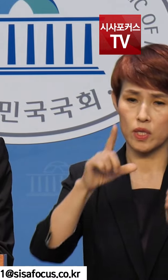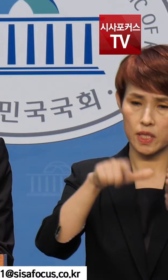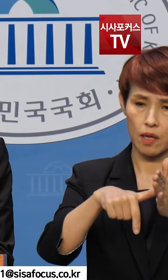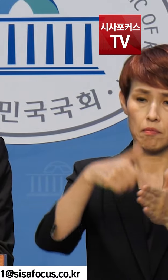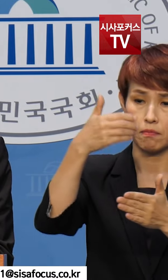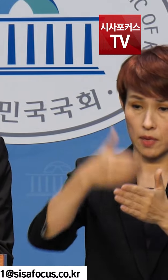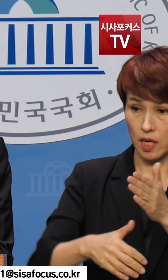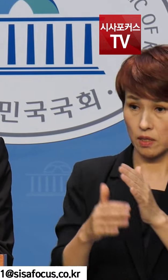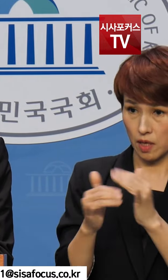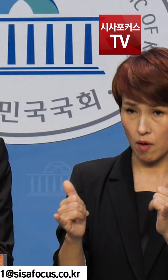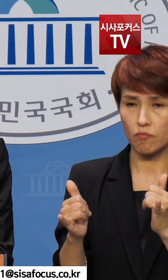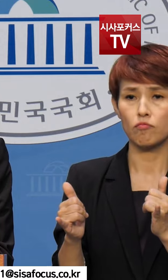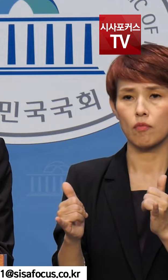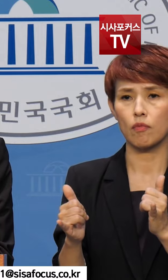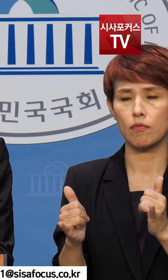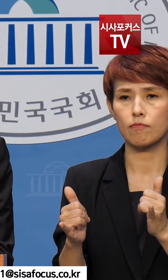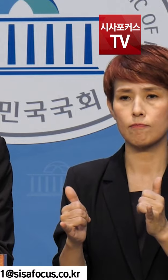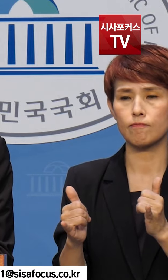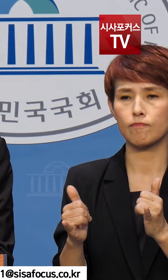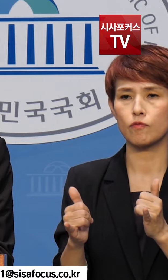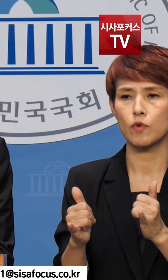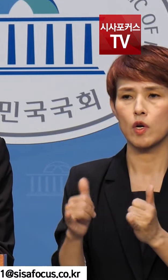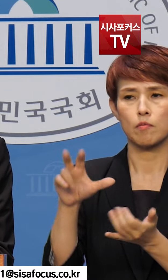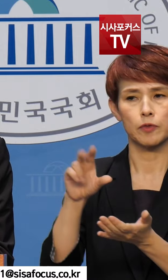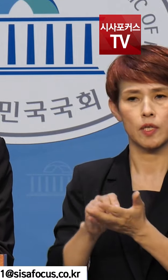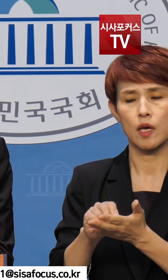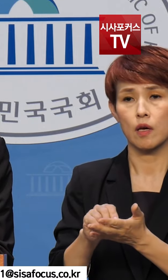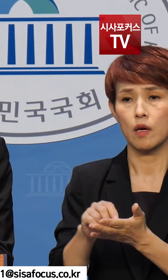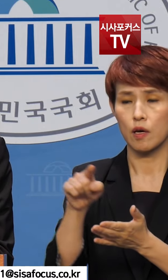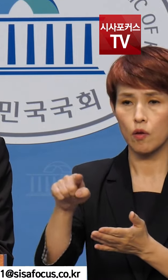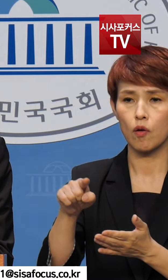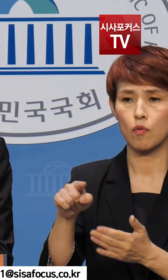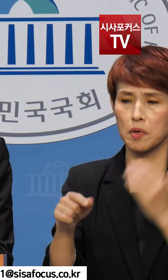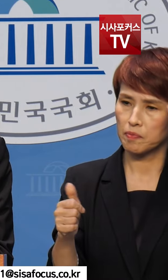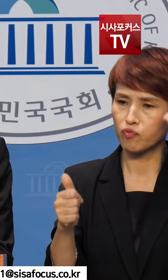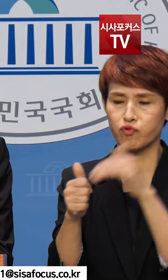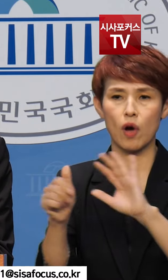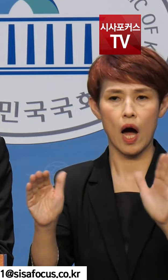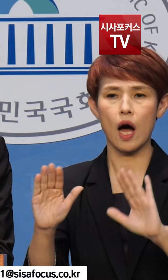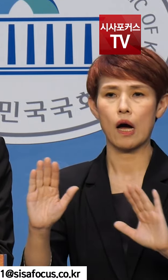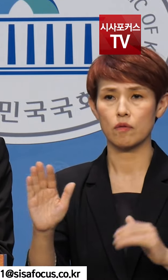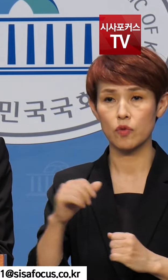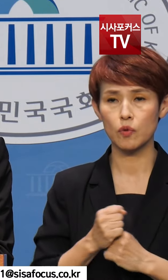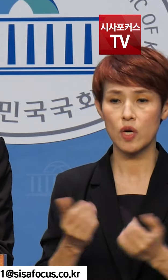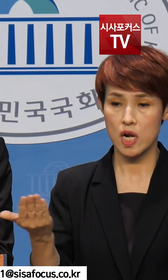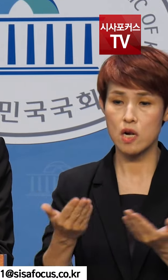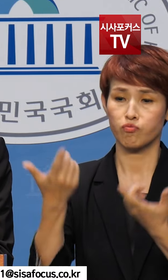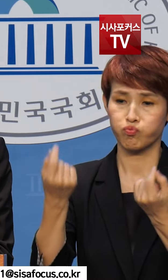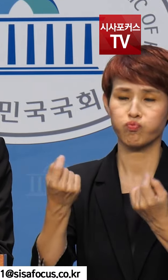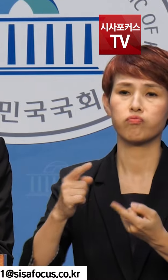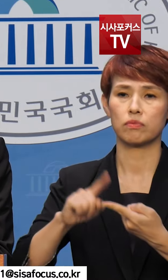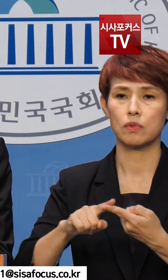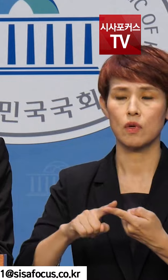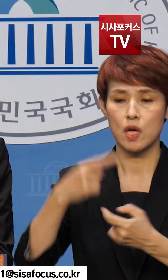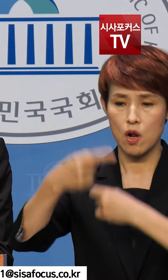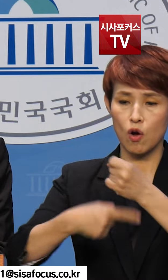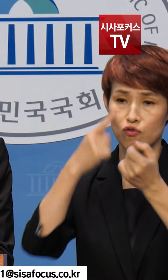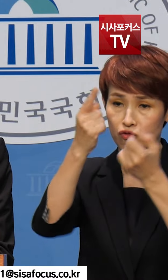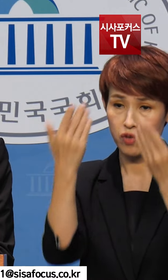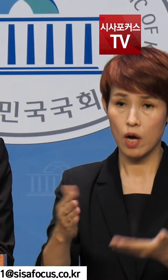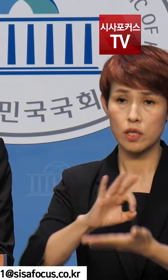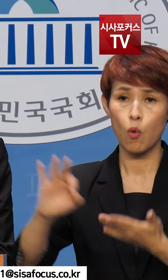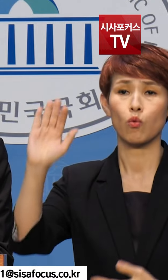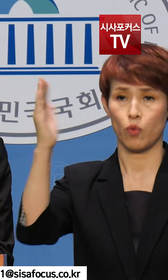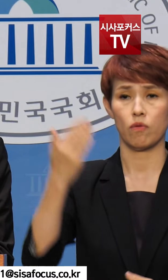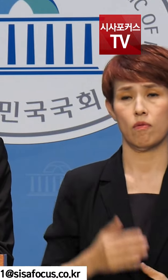면제자에 대해서는 일체의 분리행위가 금지되고 통상 근무한 것으로 간주되므로 각자 연차휴가를 사용하는 데는 아무런